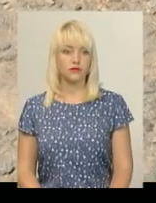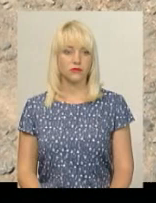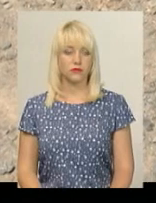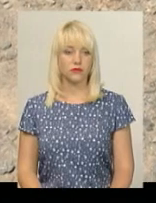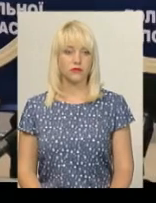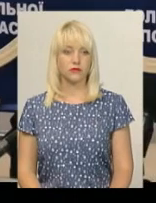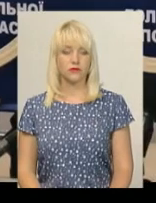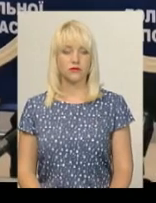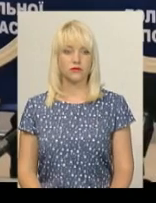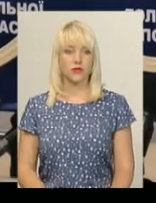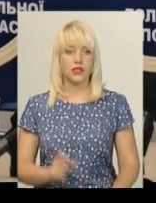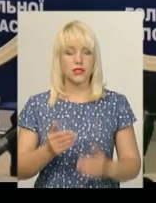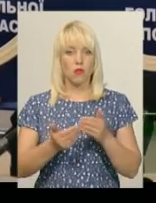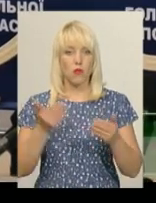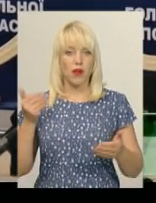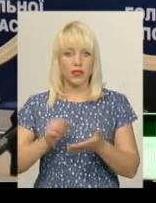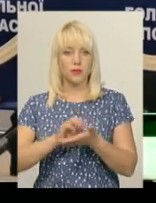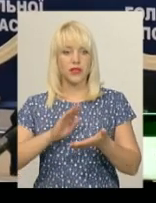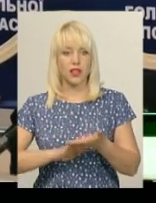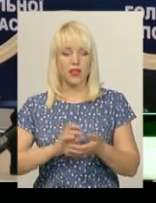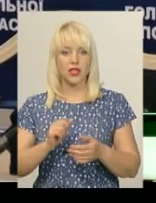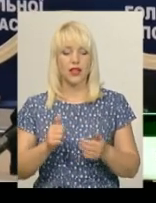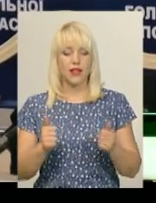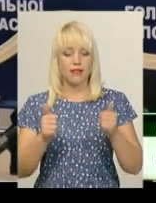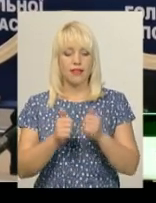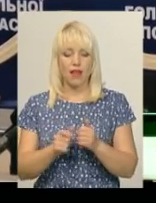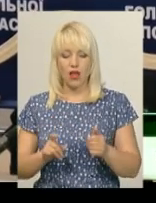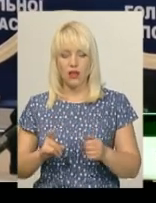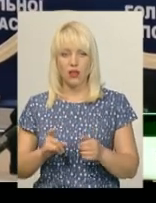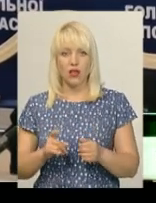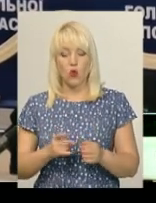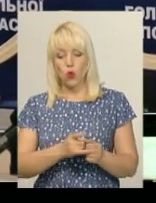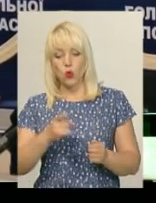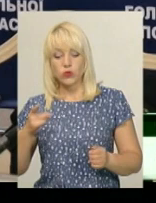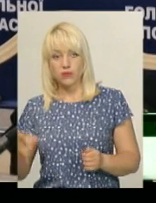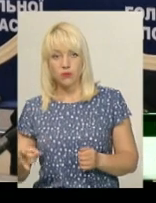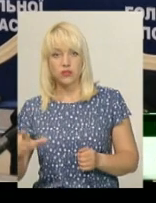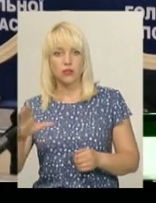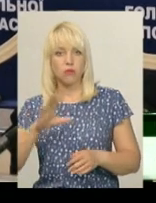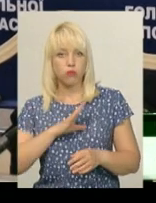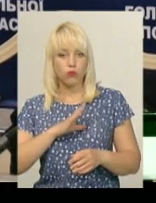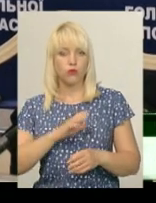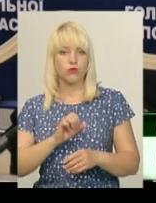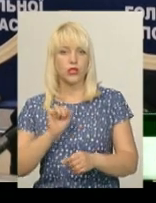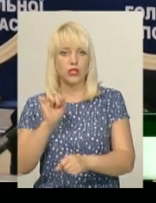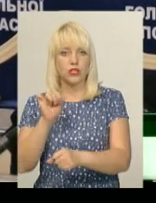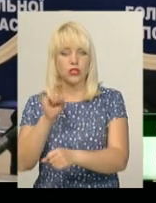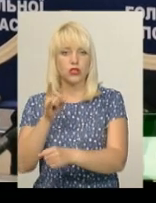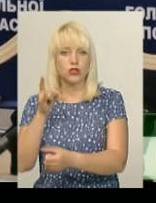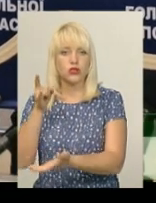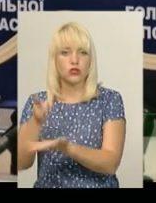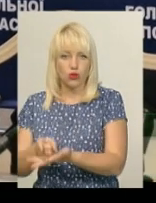За попередніми даними, на узбіччі був припаркований автомобіль КамАЗ з причепом, який